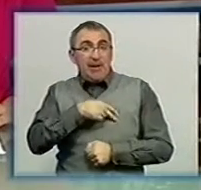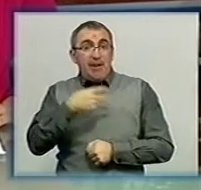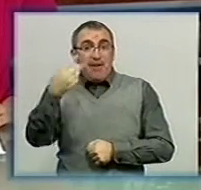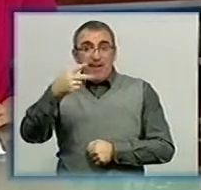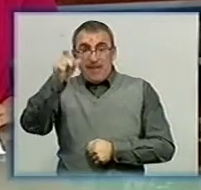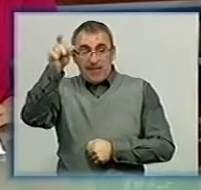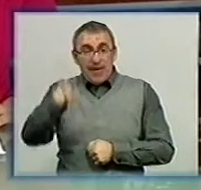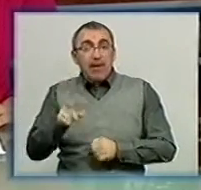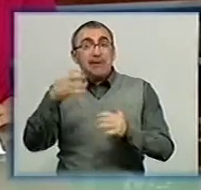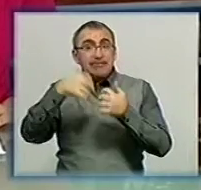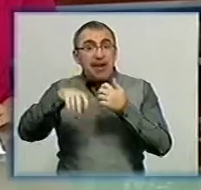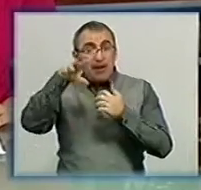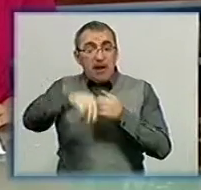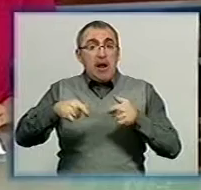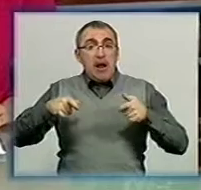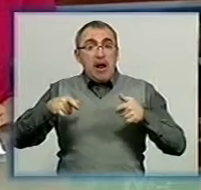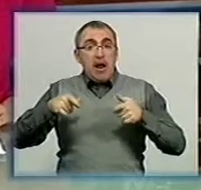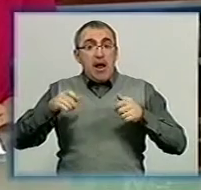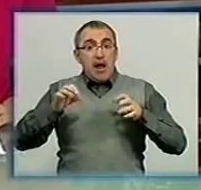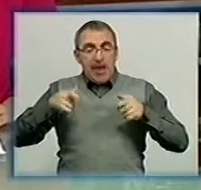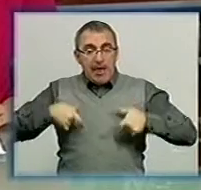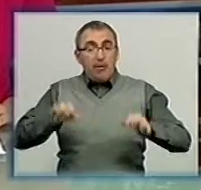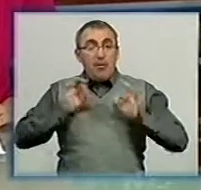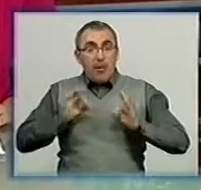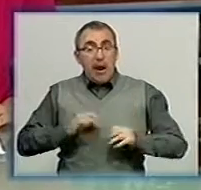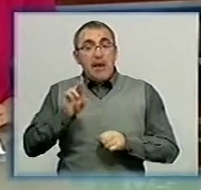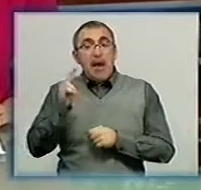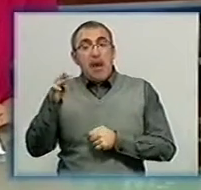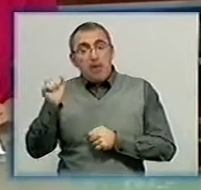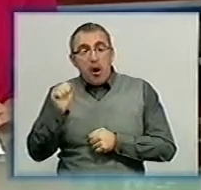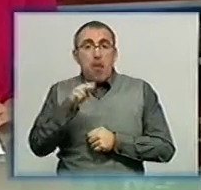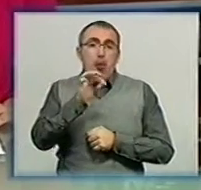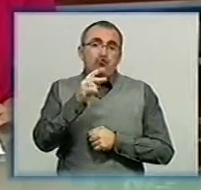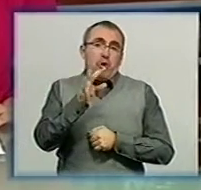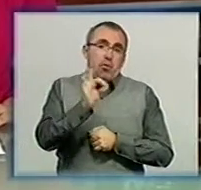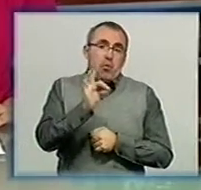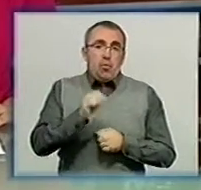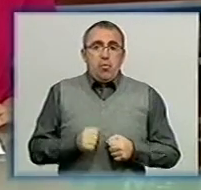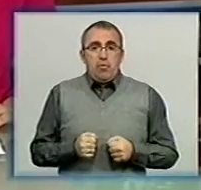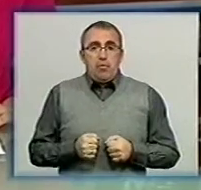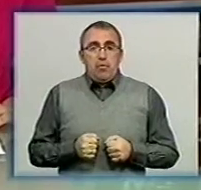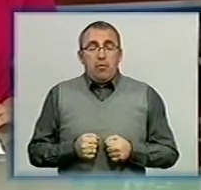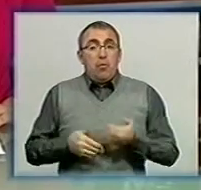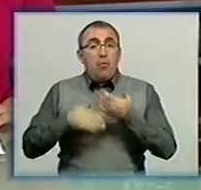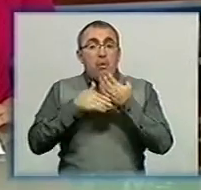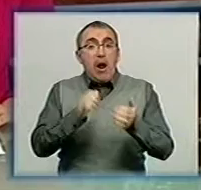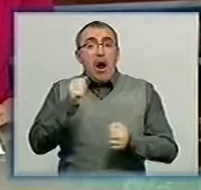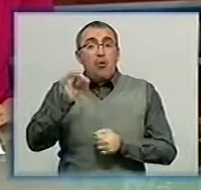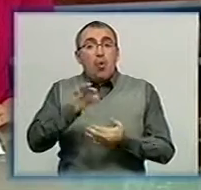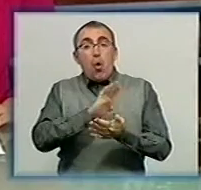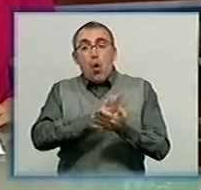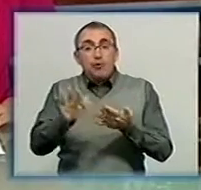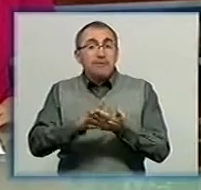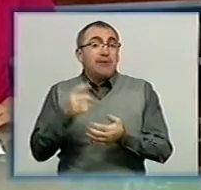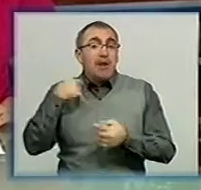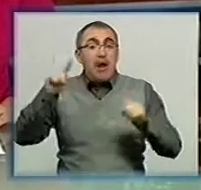номінантів. Серед них і генпрокурор Віталій Єрема та президент України Петро Порошенко. Допомога АТО, чистий Кіровоград